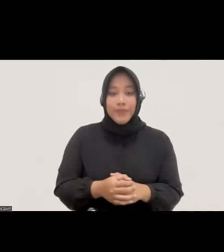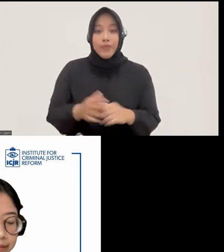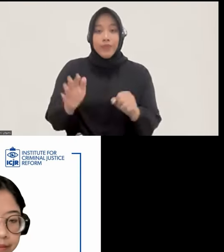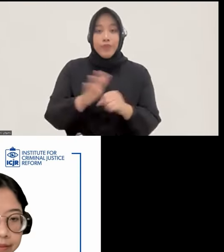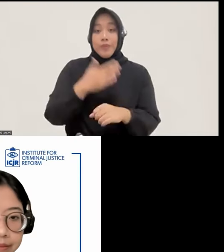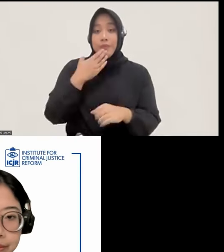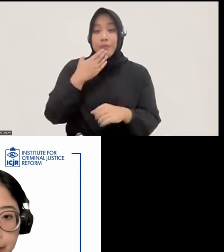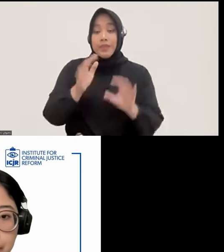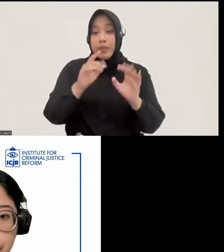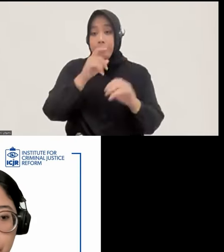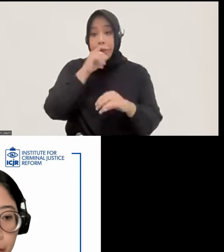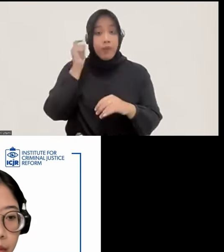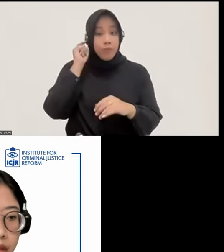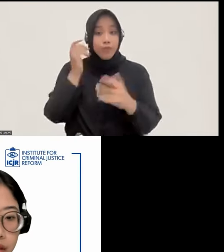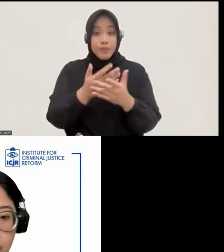sekalian